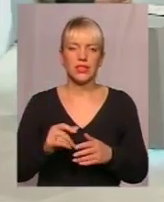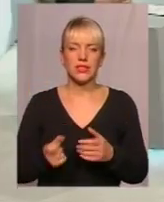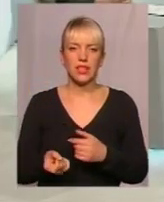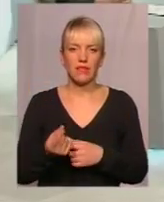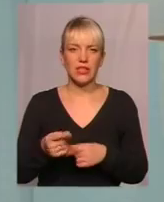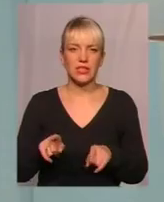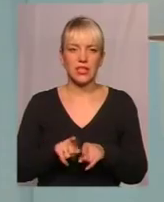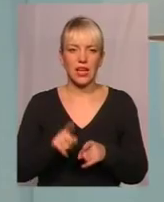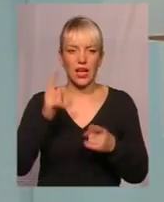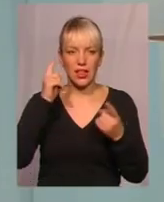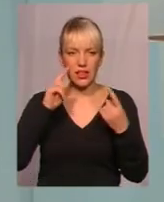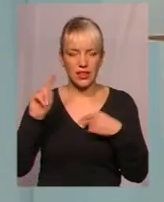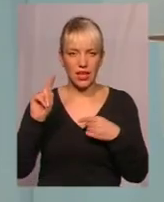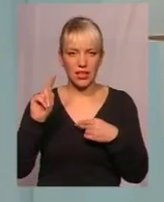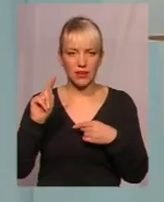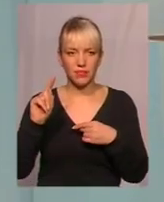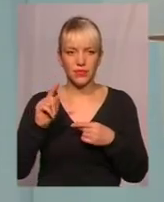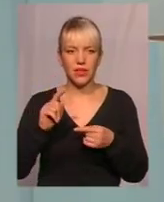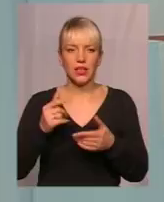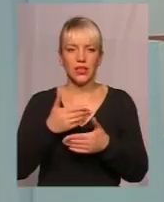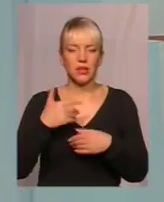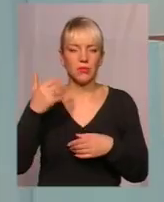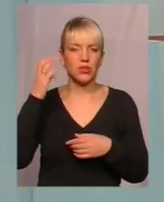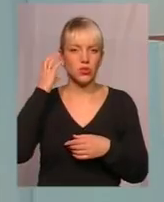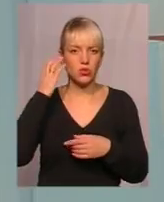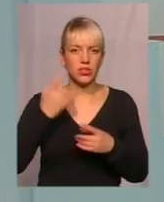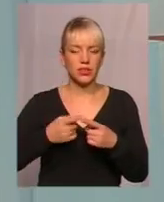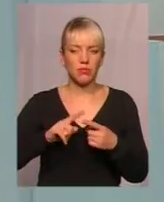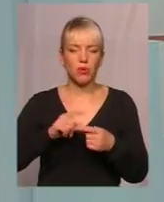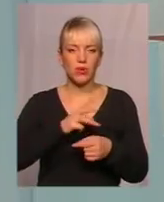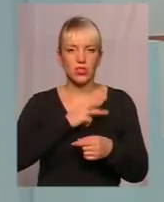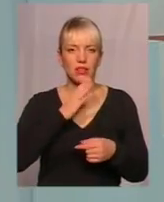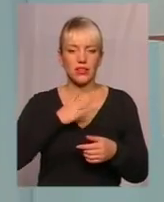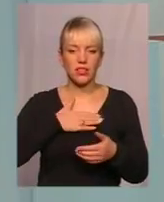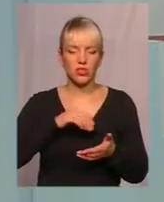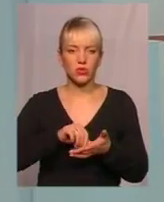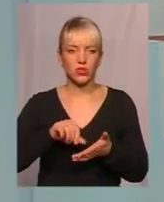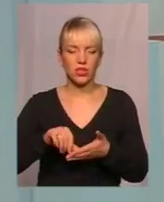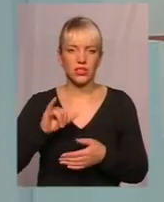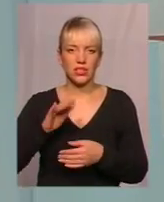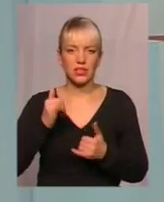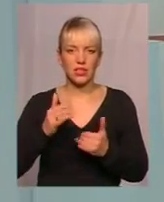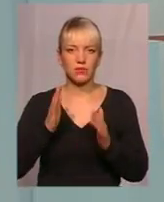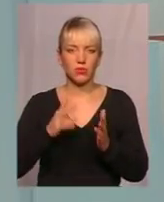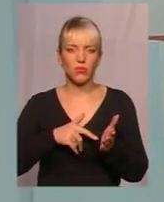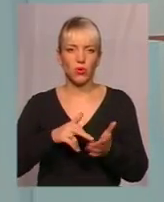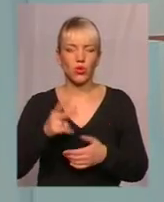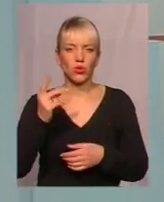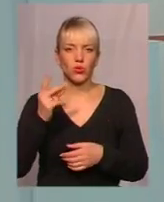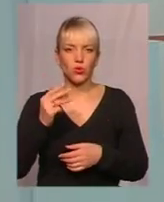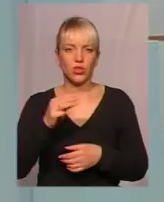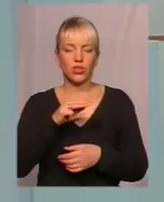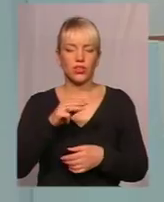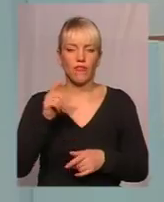така ідея, бо напевно, що ми дослухались до тих побажань наших учасників. І зараз буде проходити другий форум.